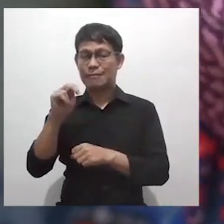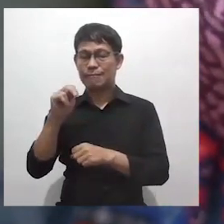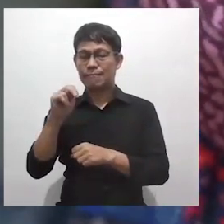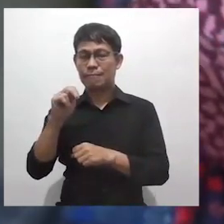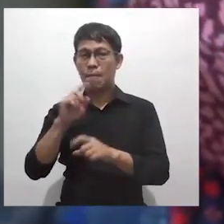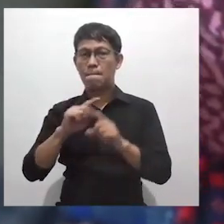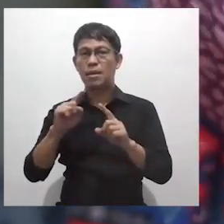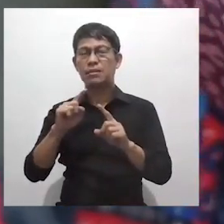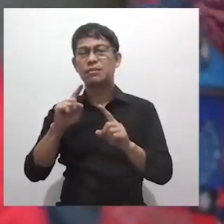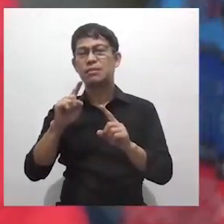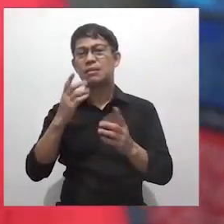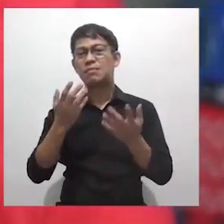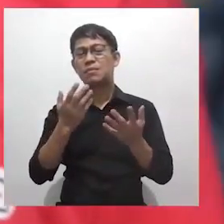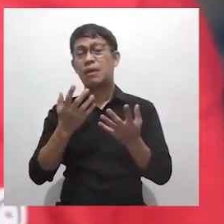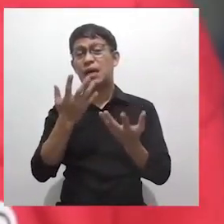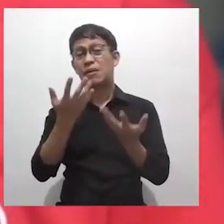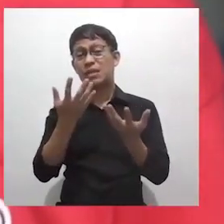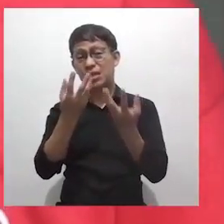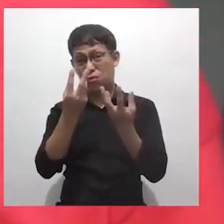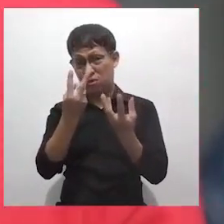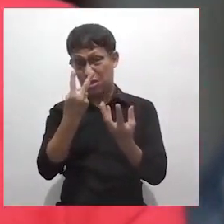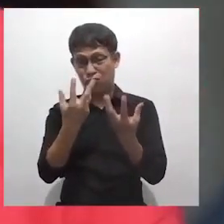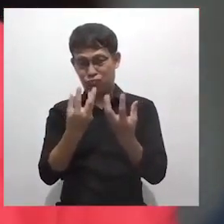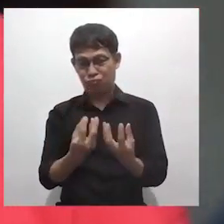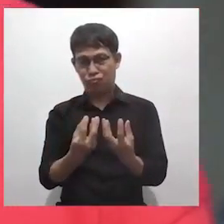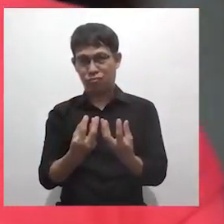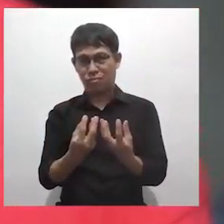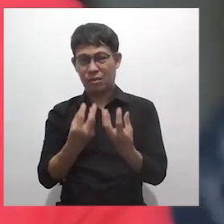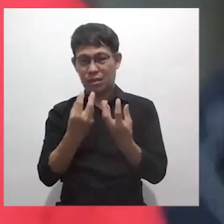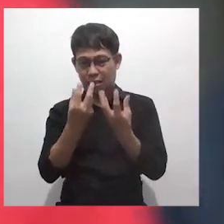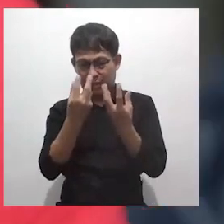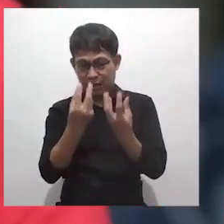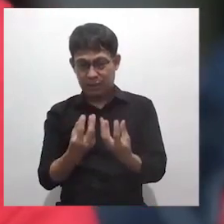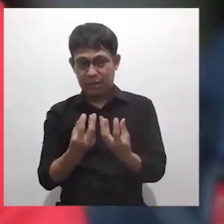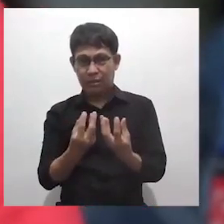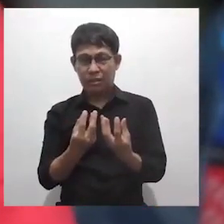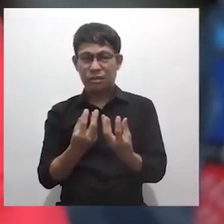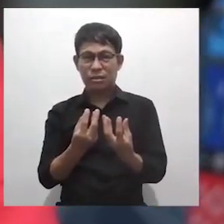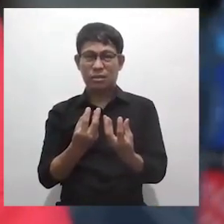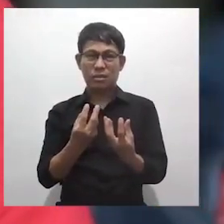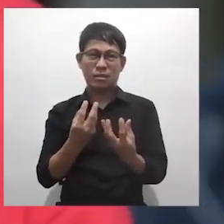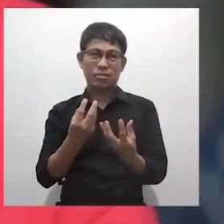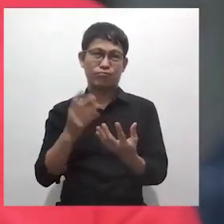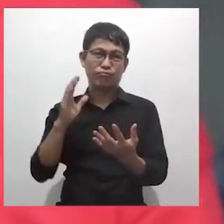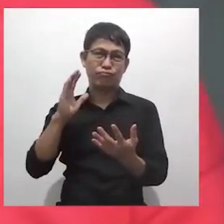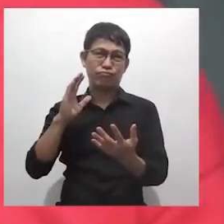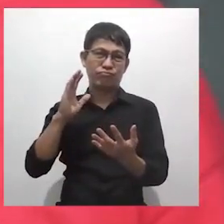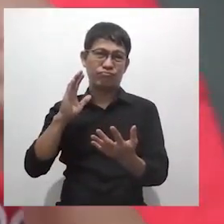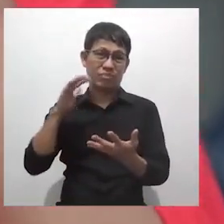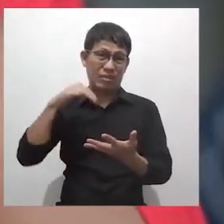yan. Ang hindi natin gusto po yun, dalawang iklog na hindi bumaba. Kasi ayun po sa pag-aaral, kung